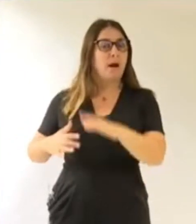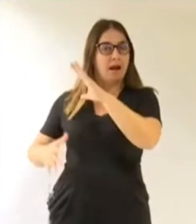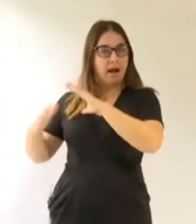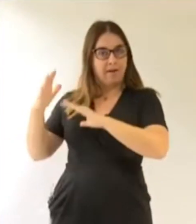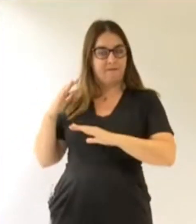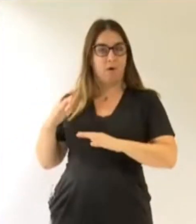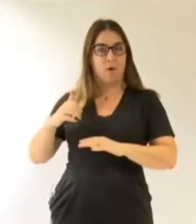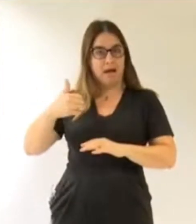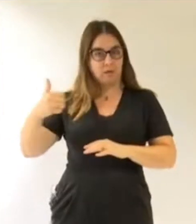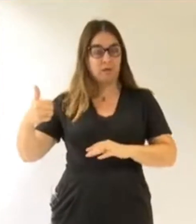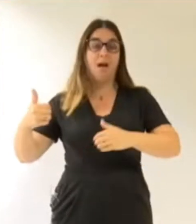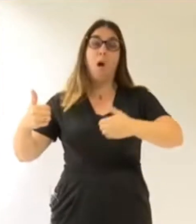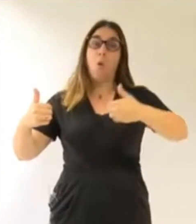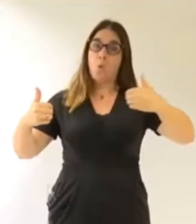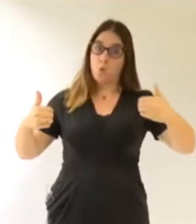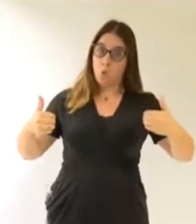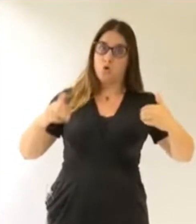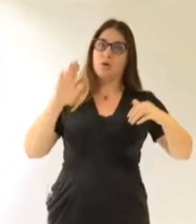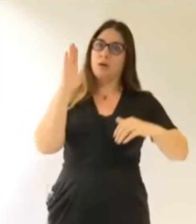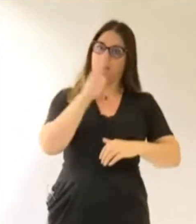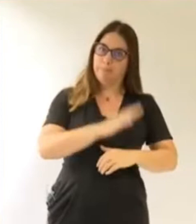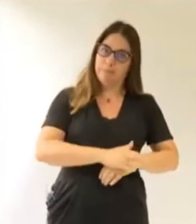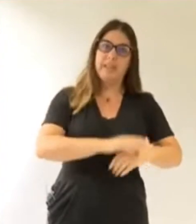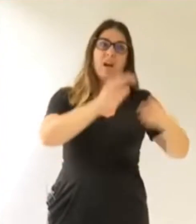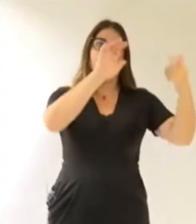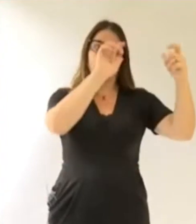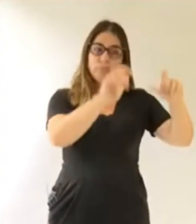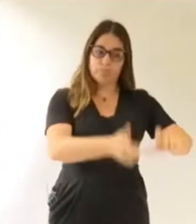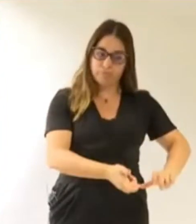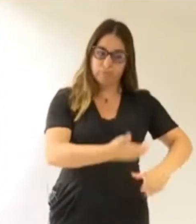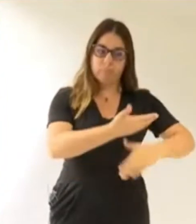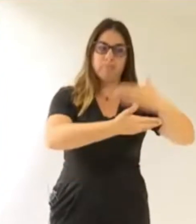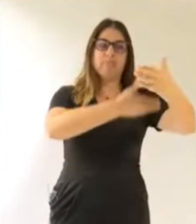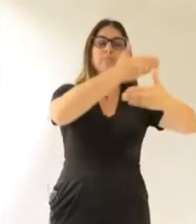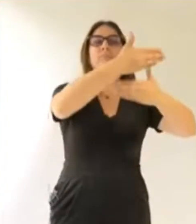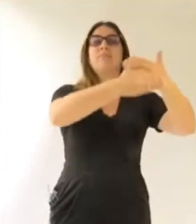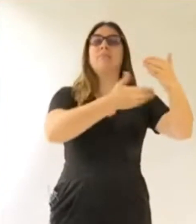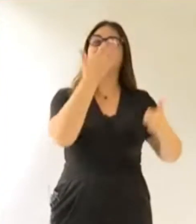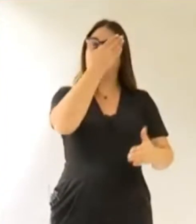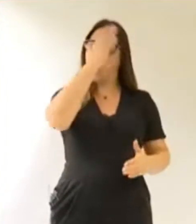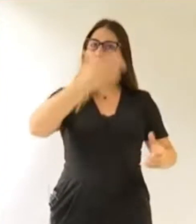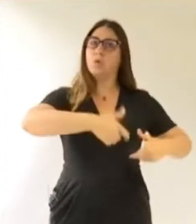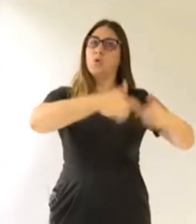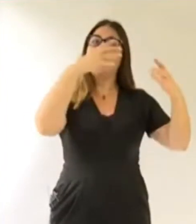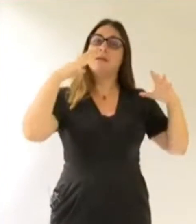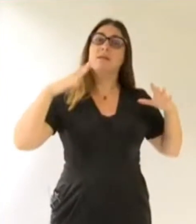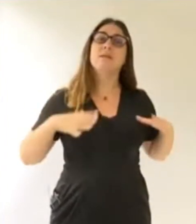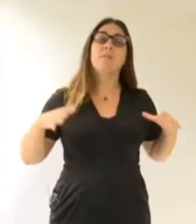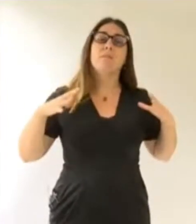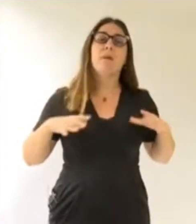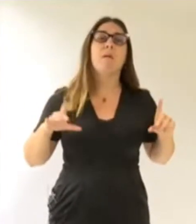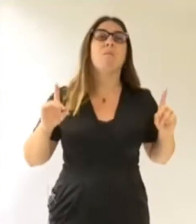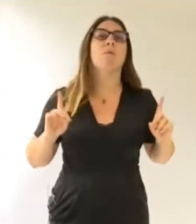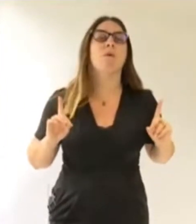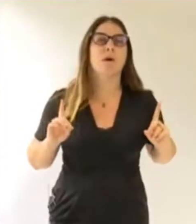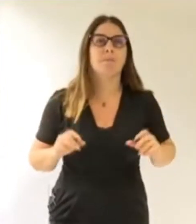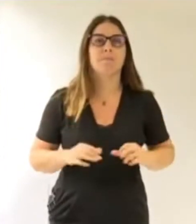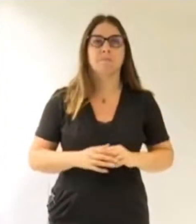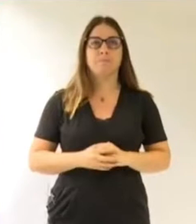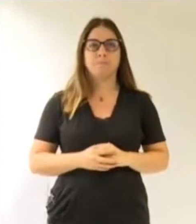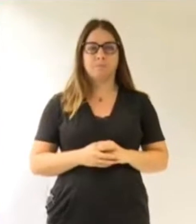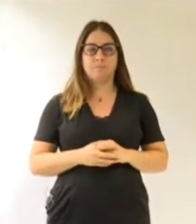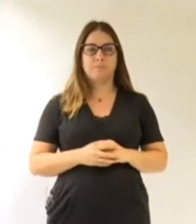côté gauche, démolition, reconstruction, qui est un autre urbanisme qui n'est pas le mien. Donc nous avons